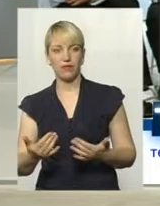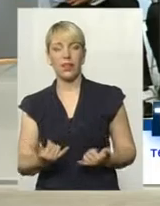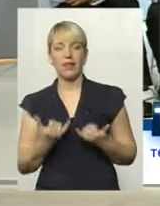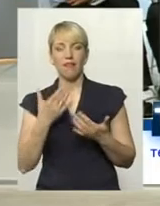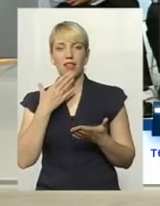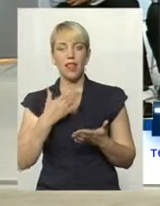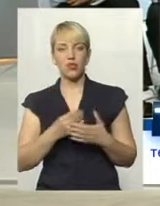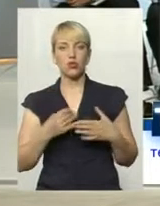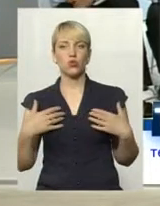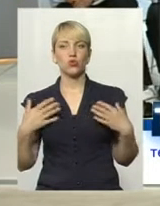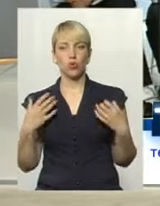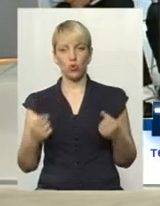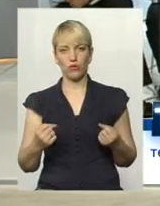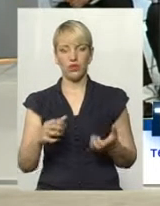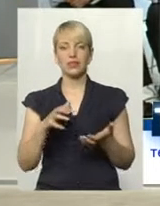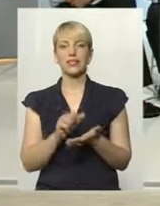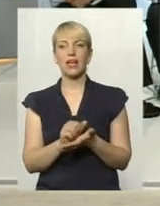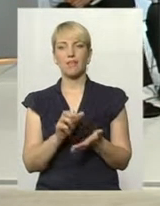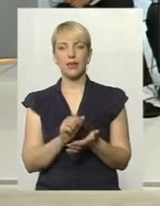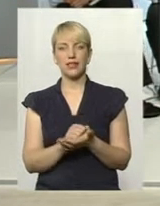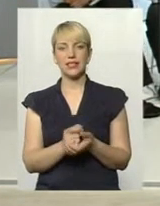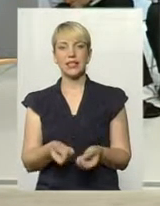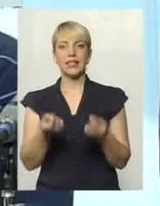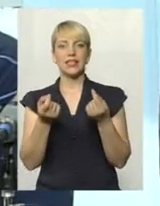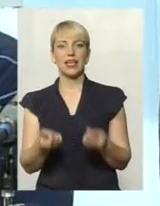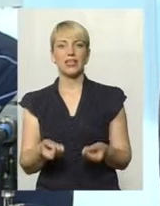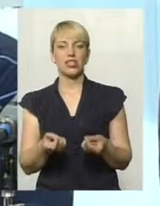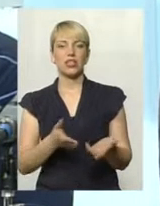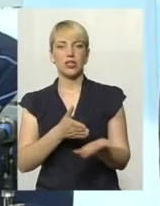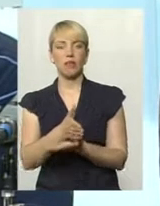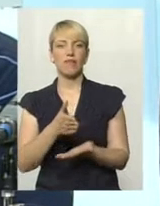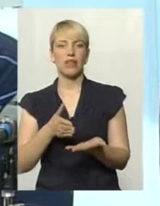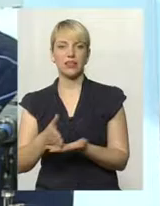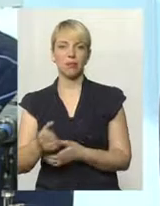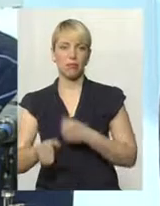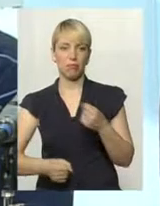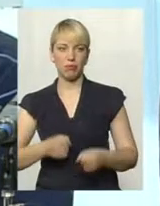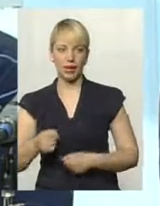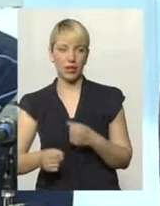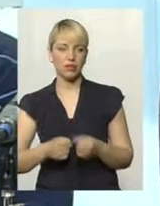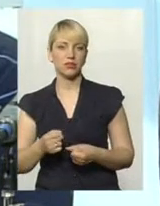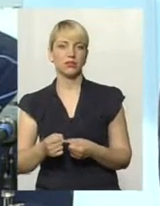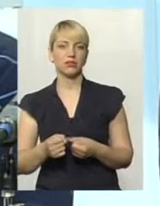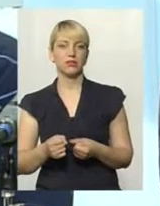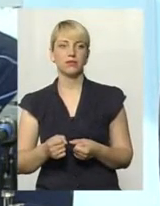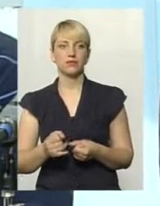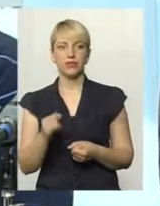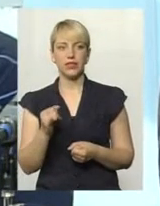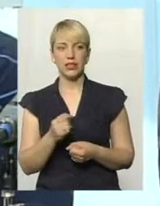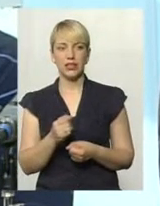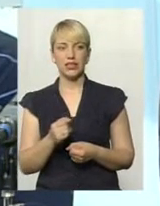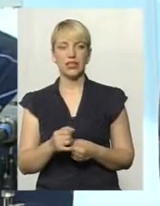власного здоров'я, займатися найдешевшими видами бігом. І